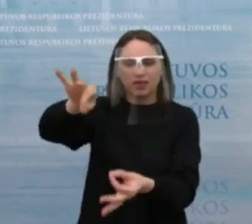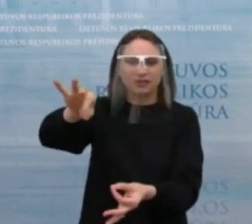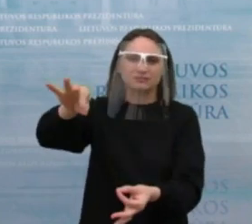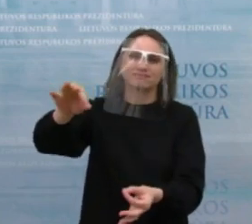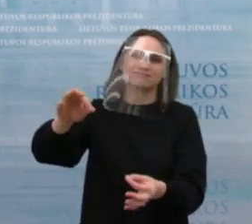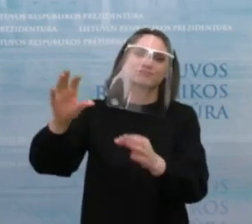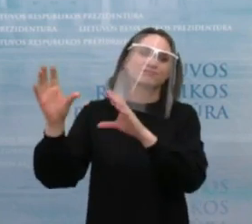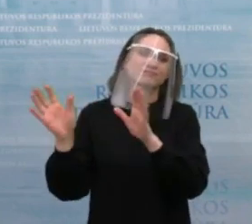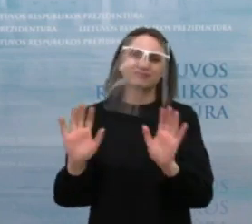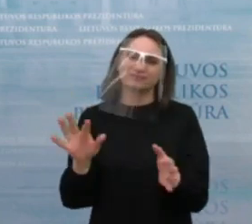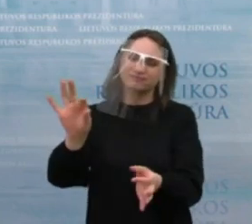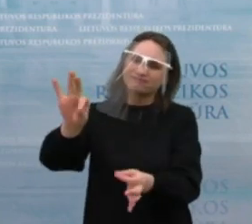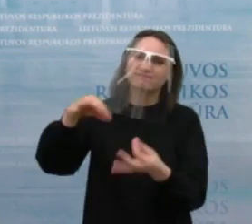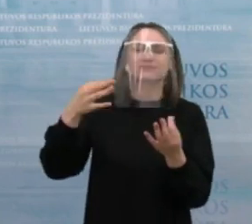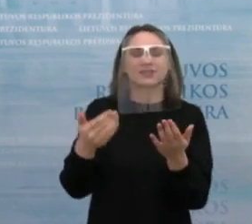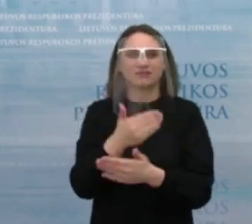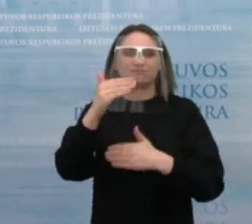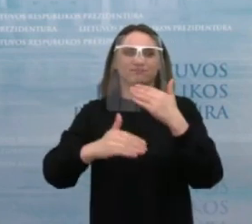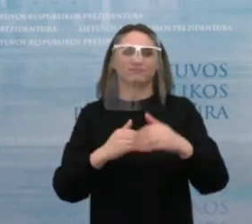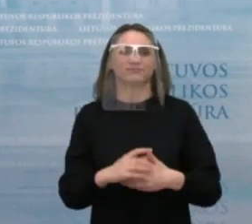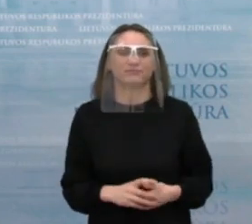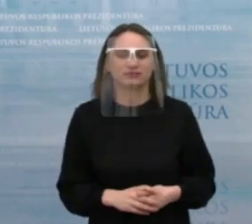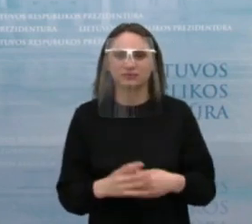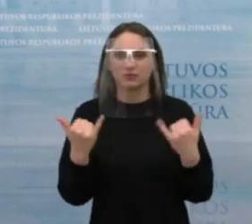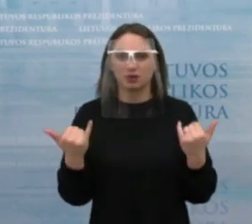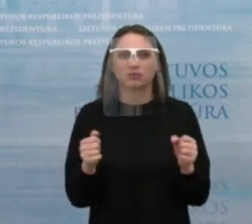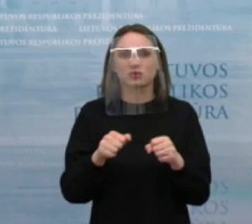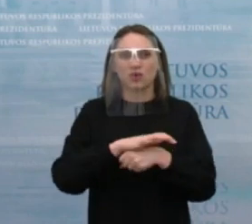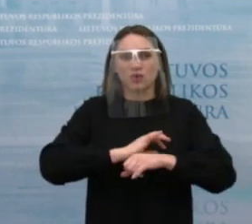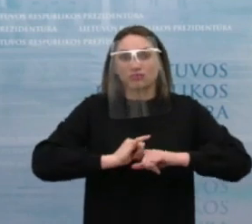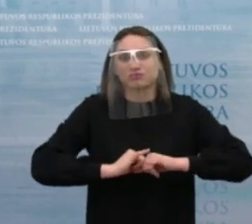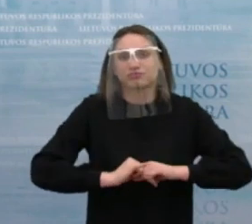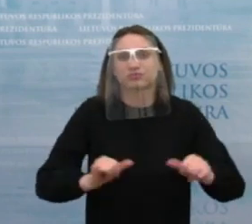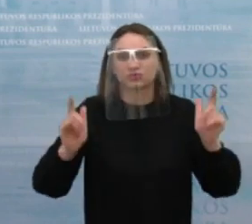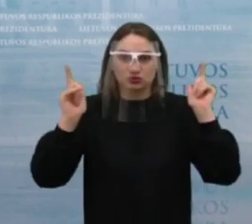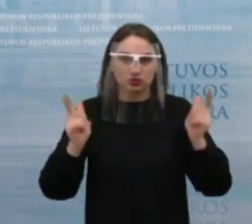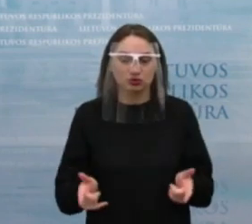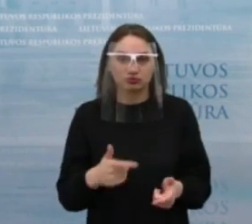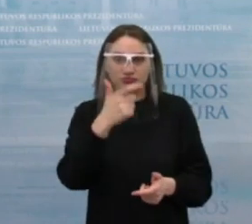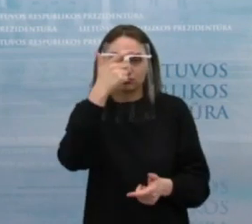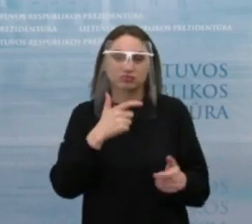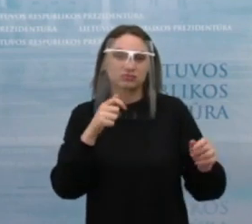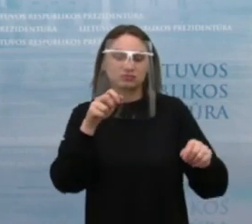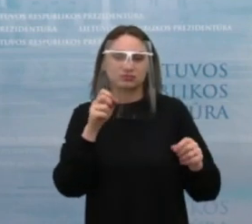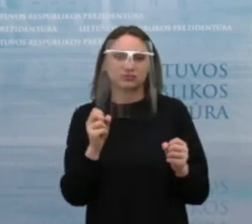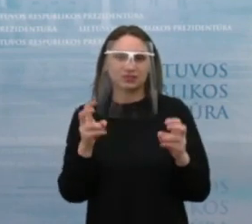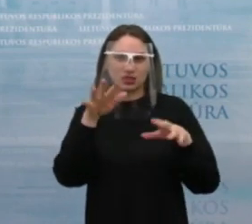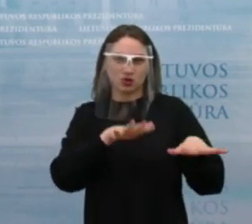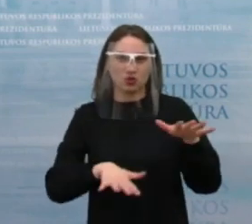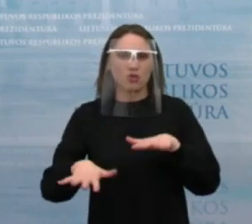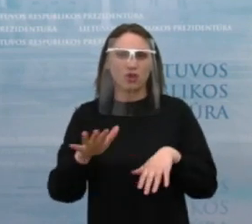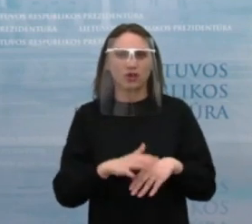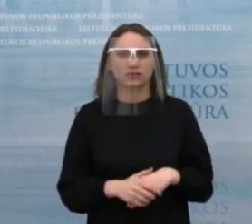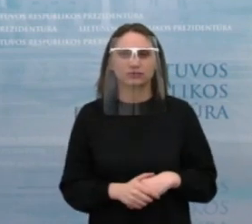atskirties augimo šio pandeminių laikotarpiu, nes tai yra viena didžiausių ekonominių socialinių rizikų po sveikatos